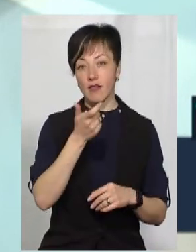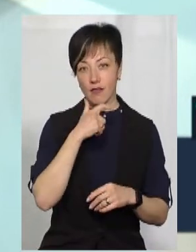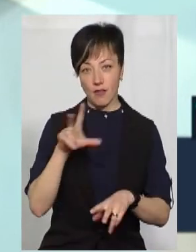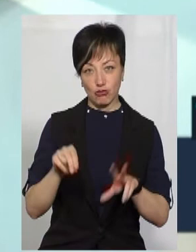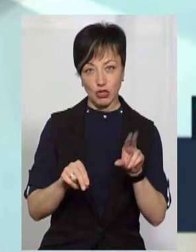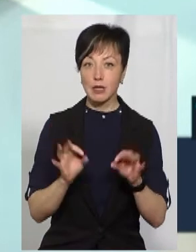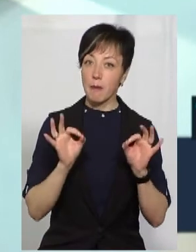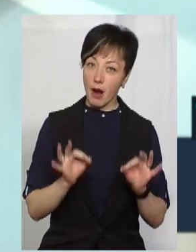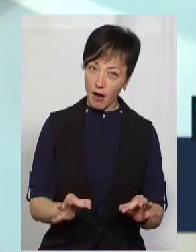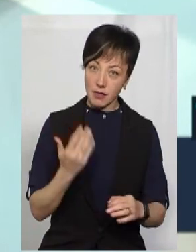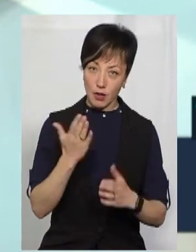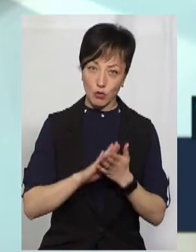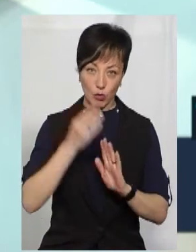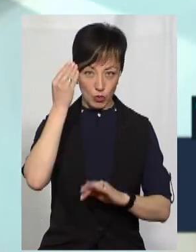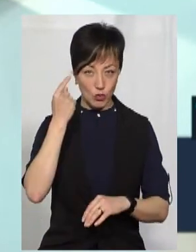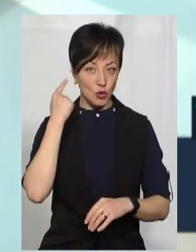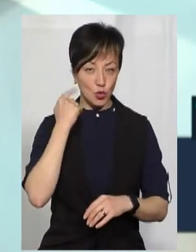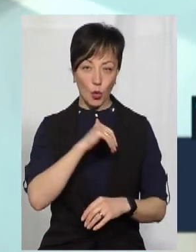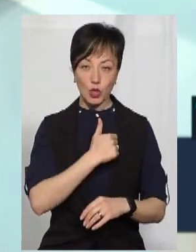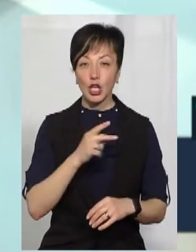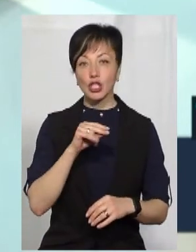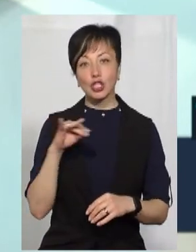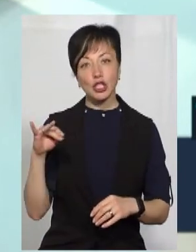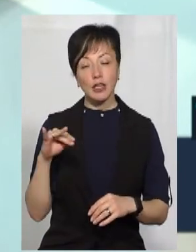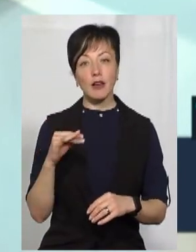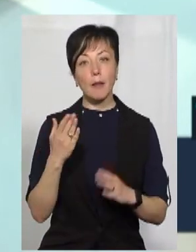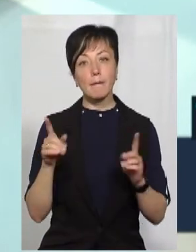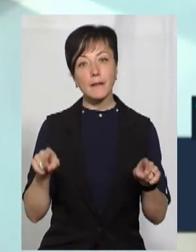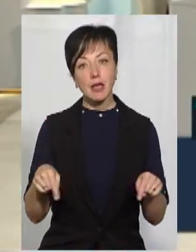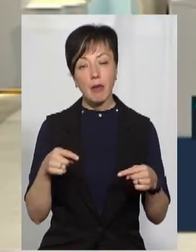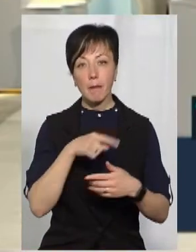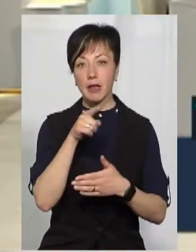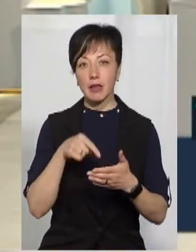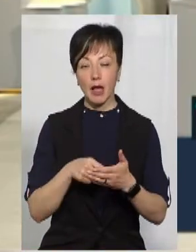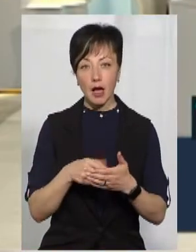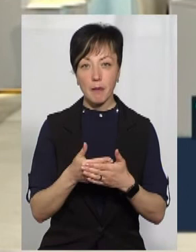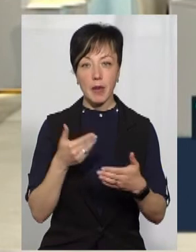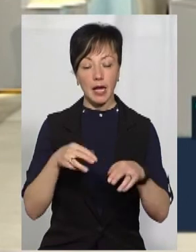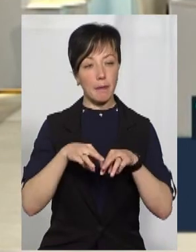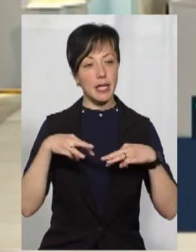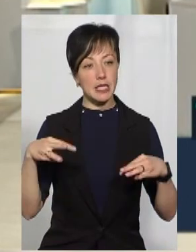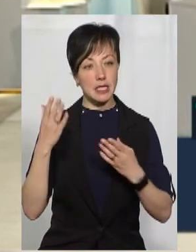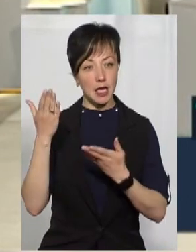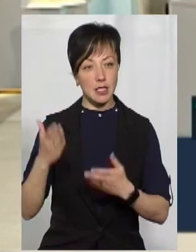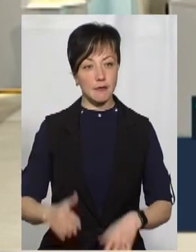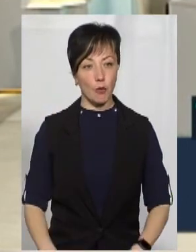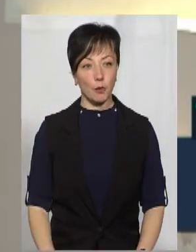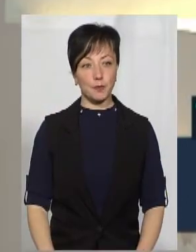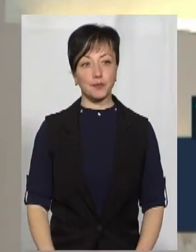вважає, чи це і правильно? От його позицію я хотіла почути. І чи піднімав департамент? Це питання перед Міністерством.